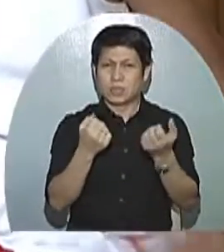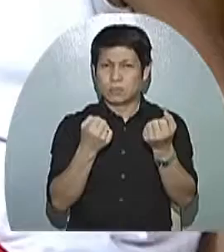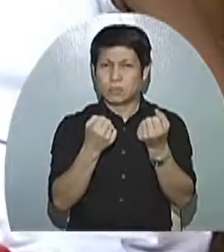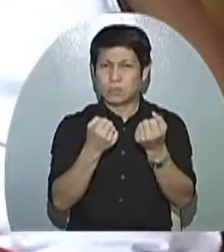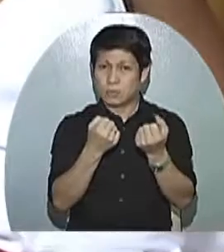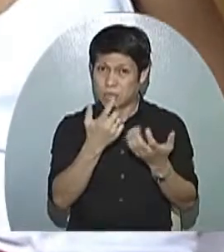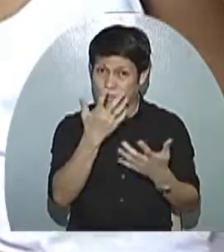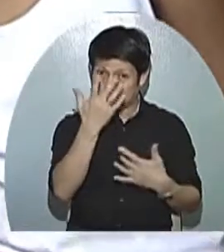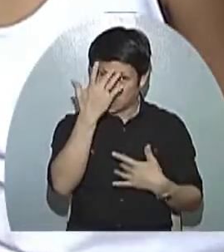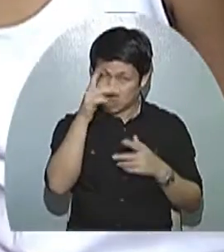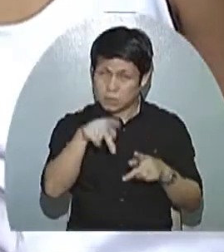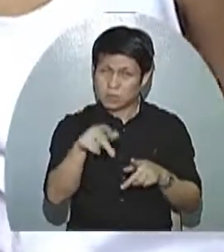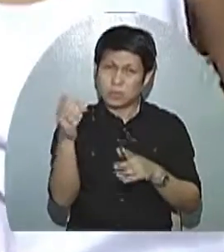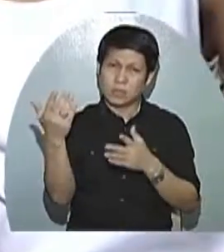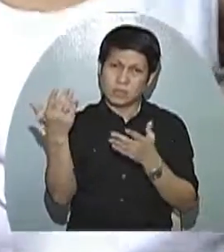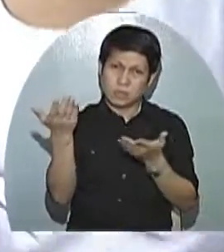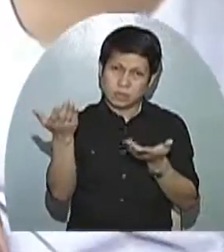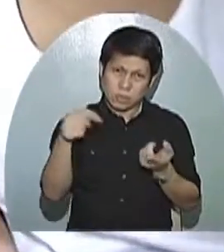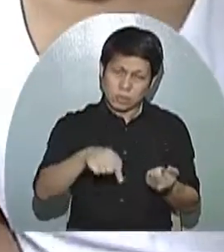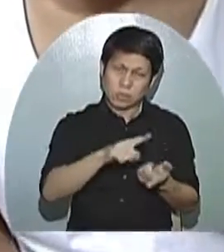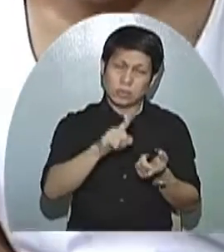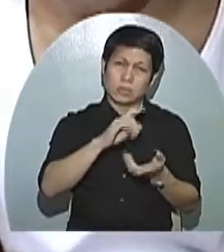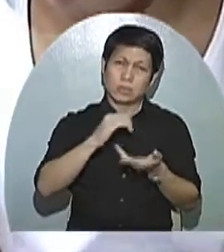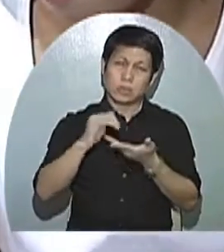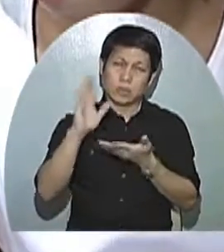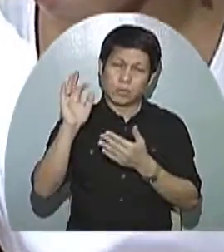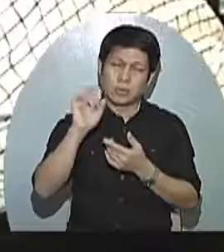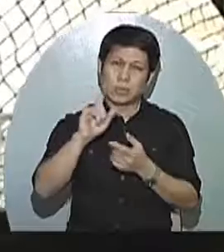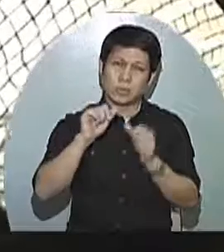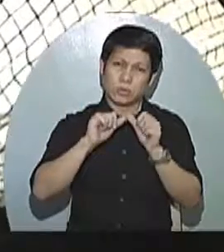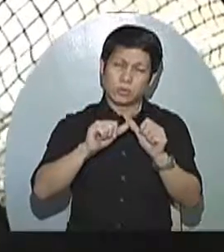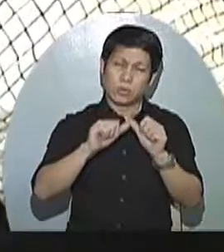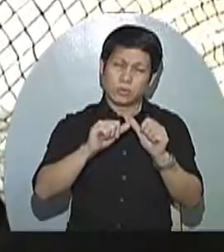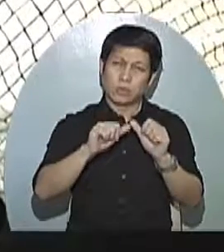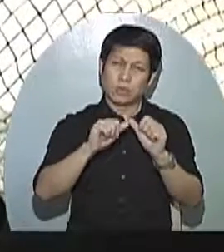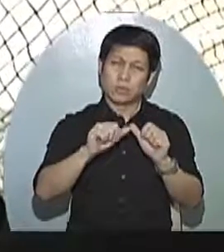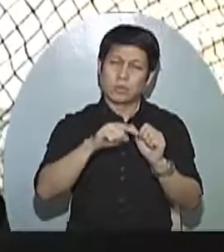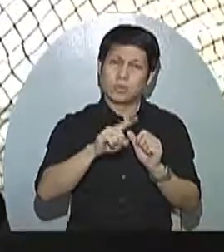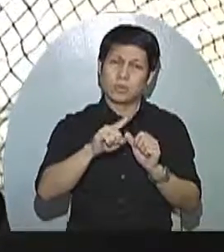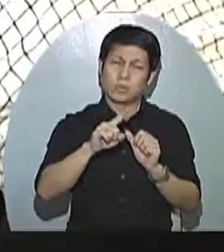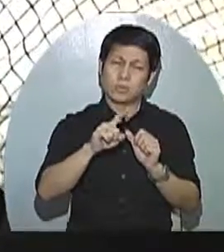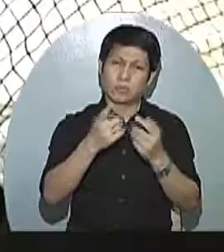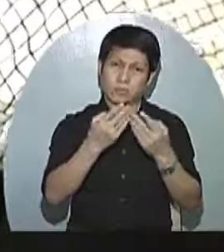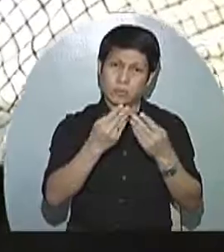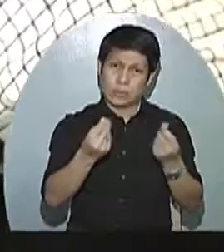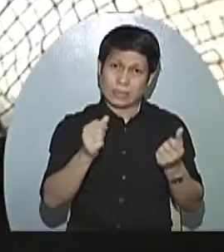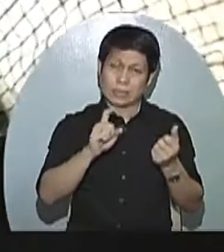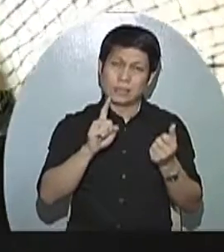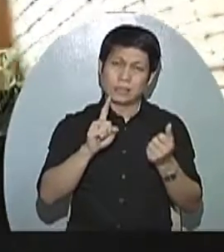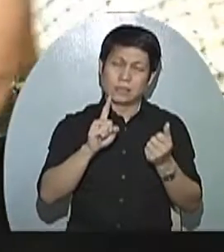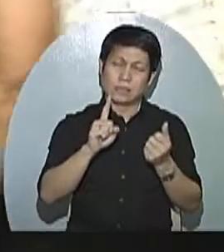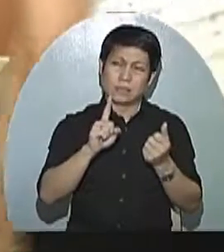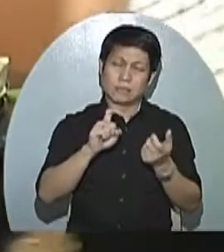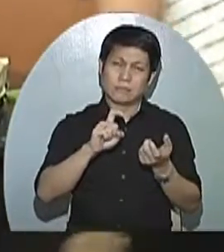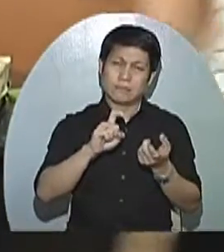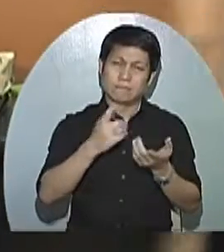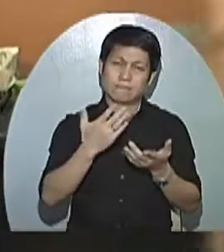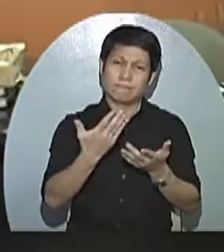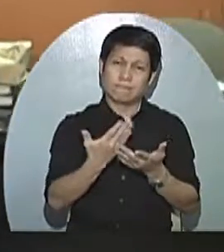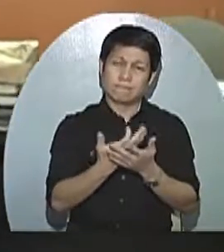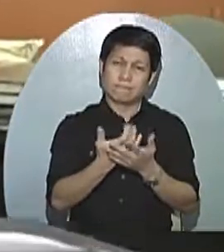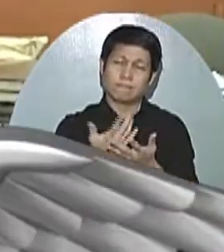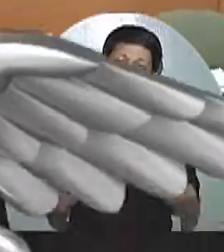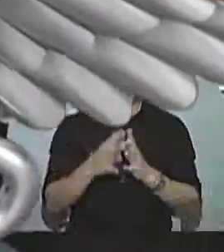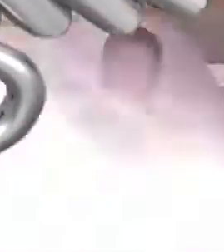lahat ng ating mga naging pasyente na dumulog sa ating programa, nawa ay magtuloy-tuloy pa ang inyong pagaling at pagbuti ng